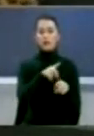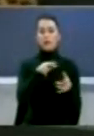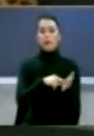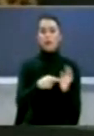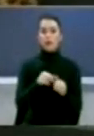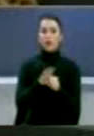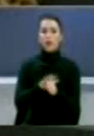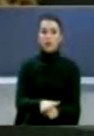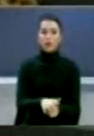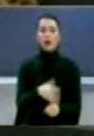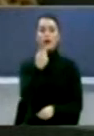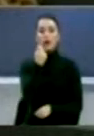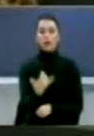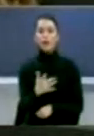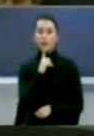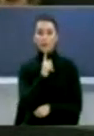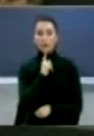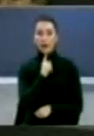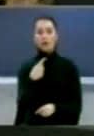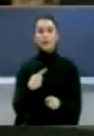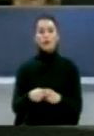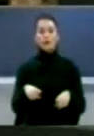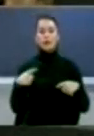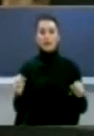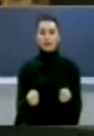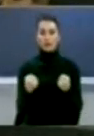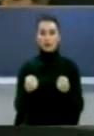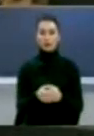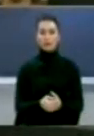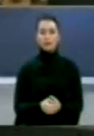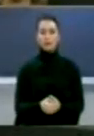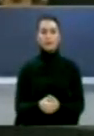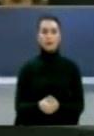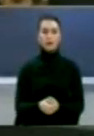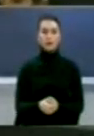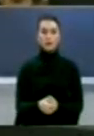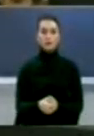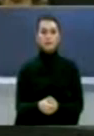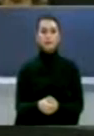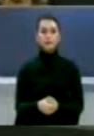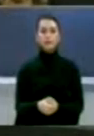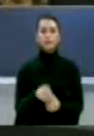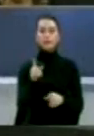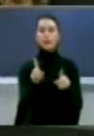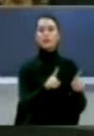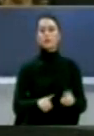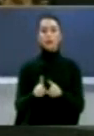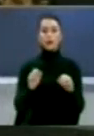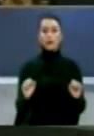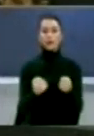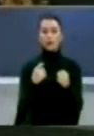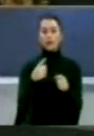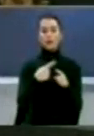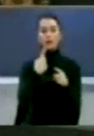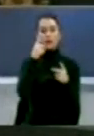kurzuar nga paga e patin i teqme dhe me kushte minimale për punën e tyre Ndë raktet më të rëndësishme në këtë grup të ligjëve është